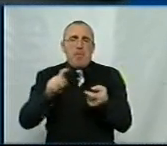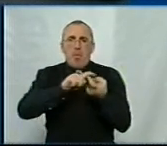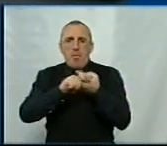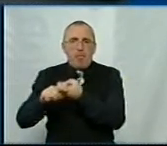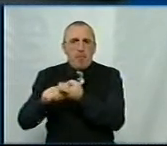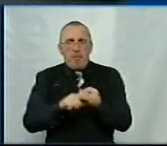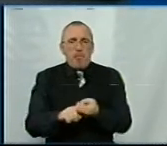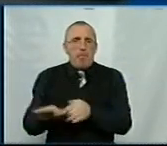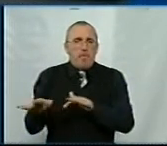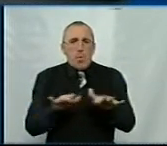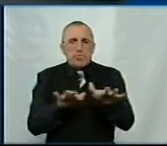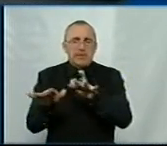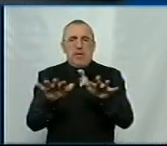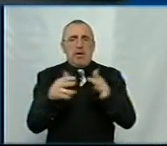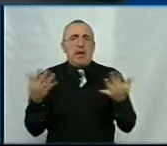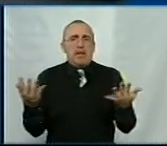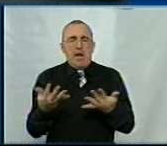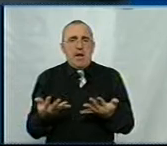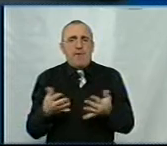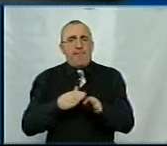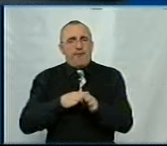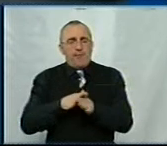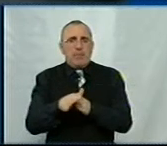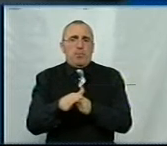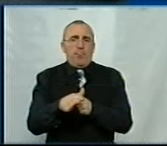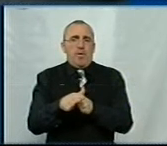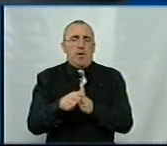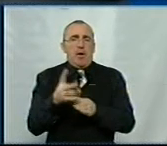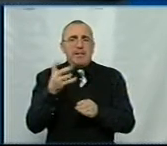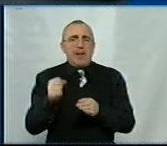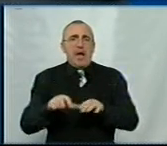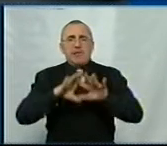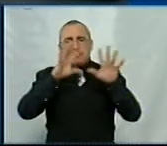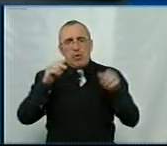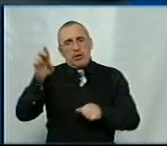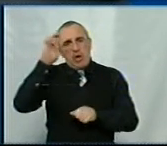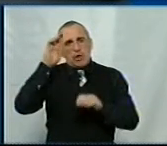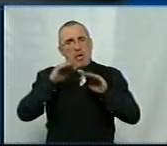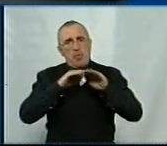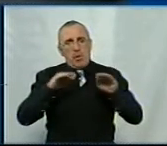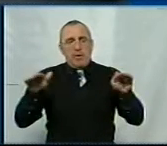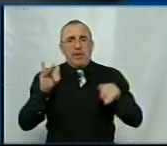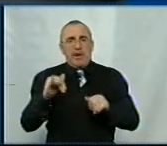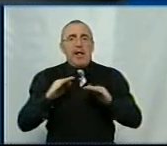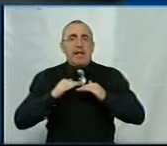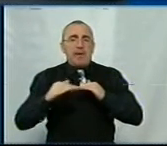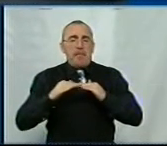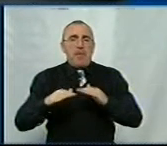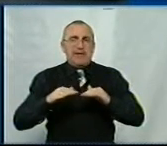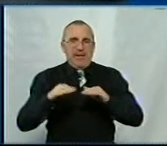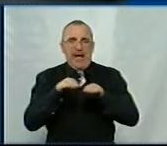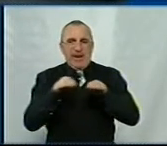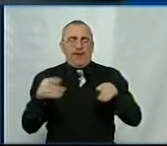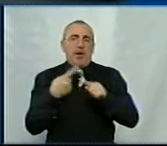послідовніх процесів, які відбуваються на загальнодержавному рівні і на місцевому рівні